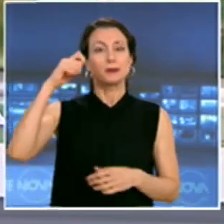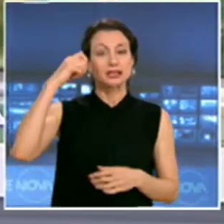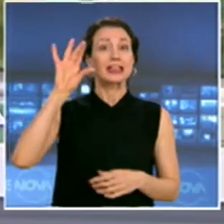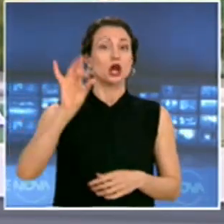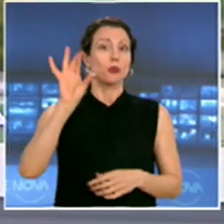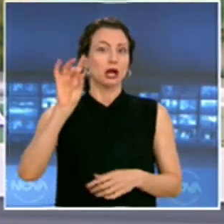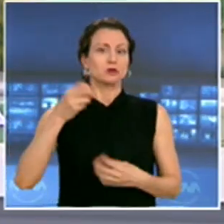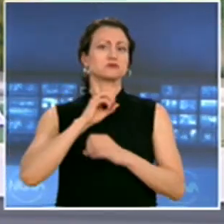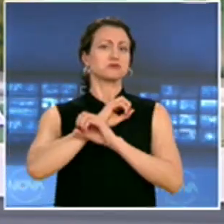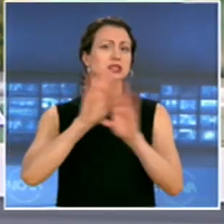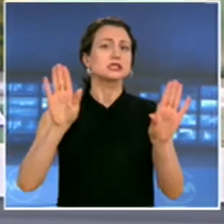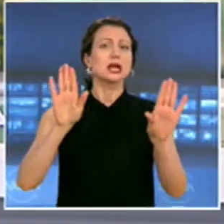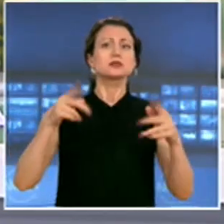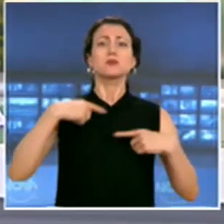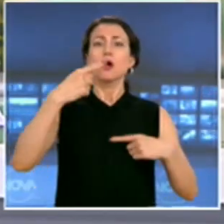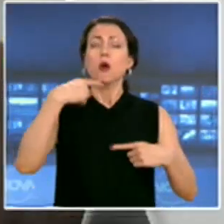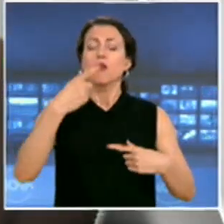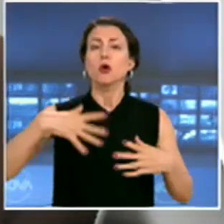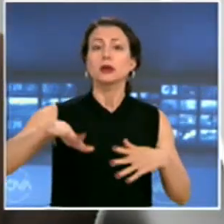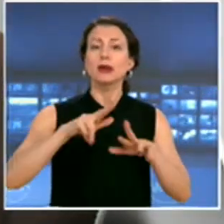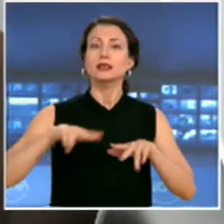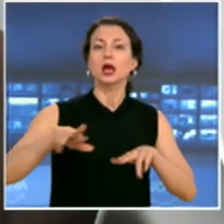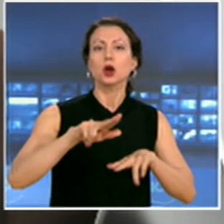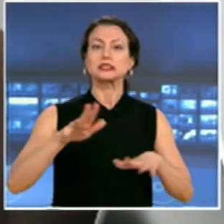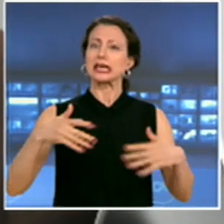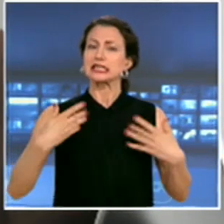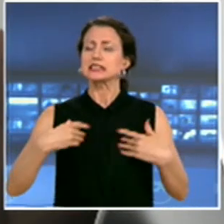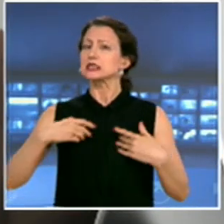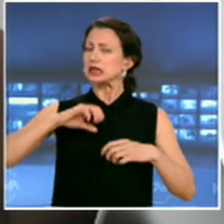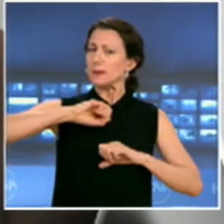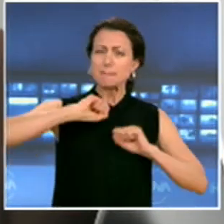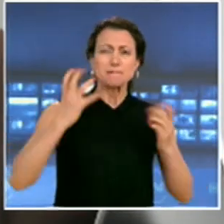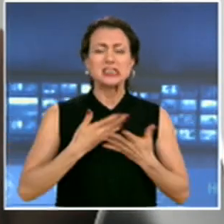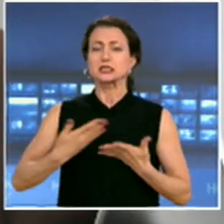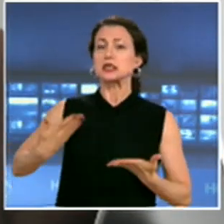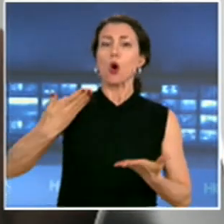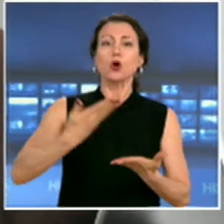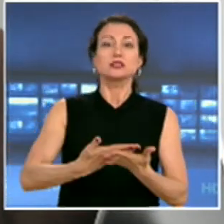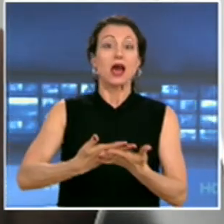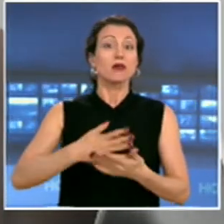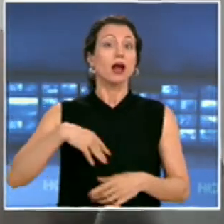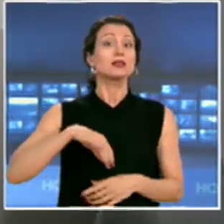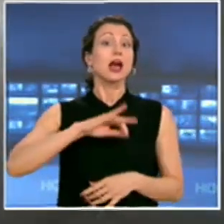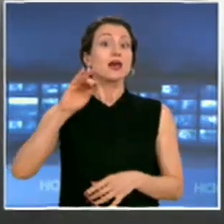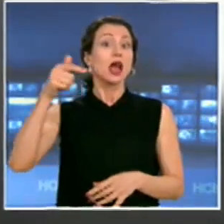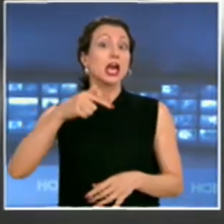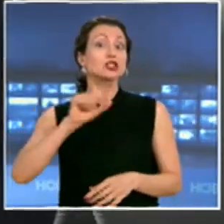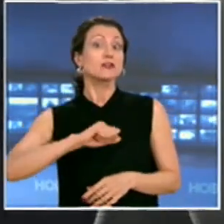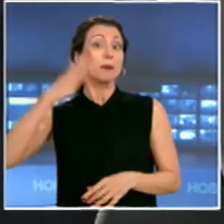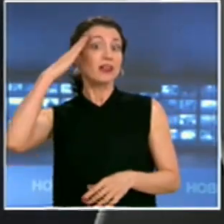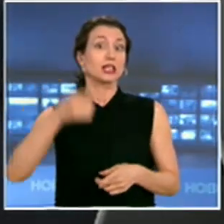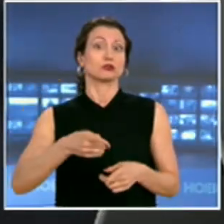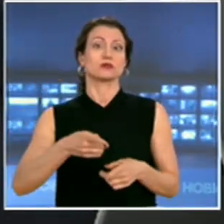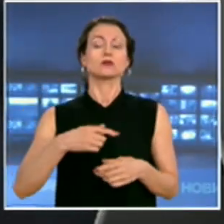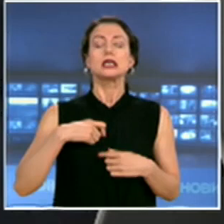към народа, в което призова за незабавната оставка на правителството и на главния прокурор Иван Гешев. Кабинетът отговори, че президентът е